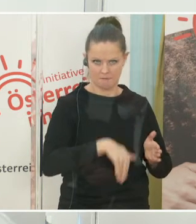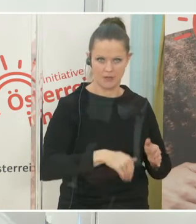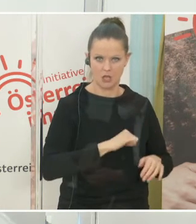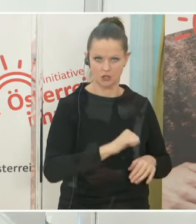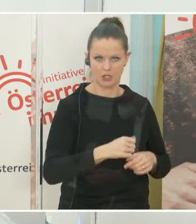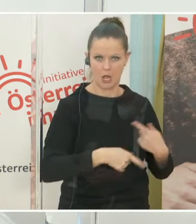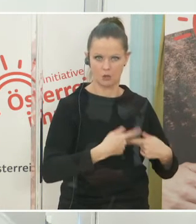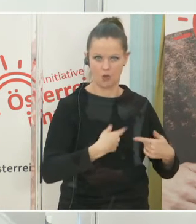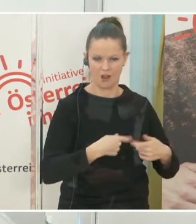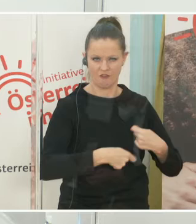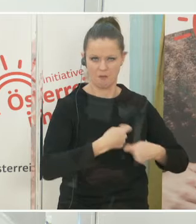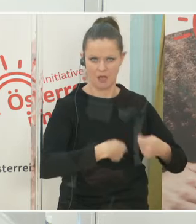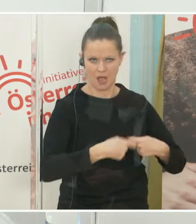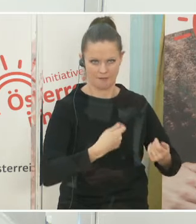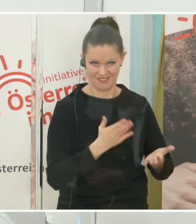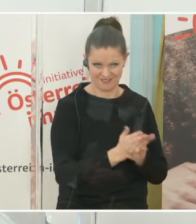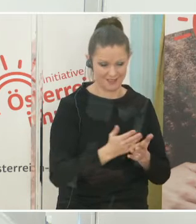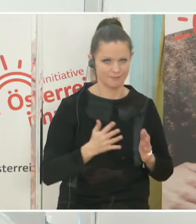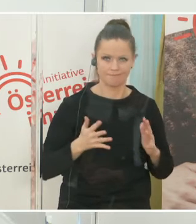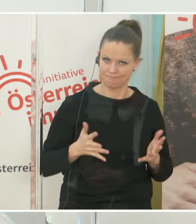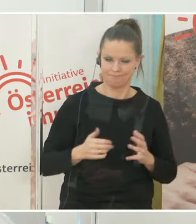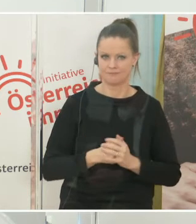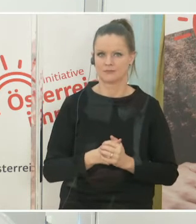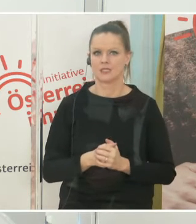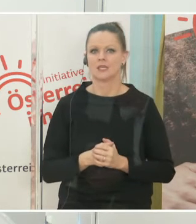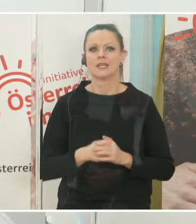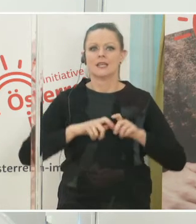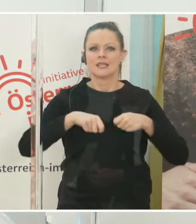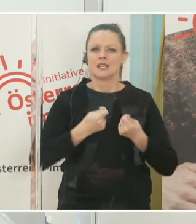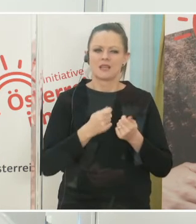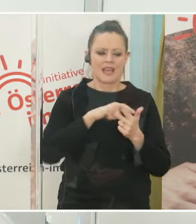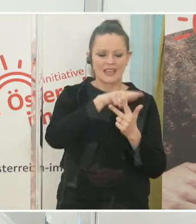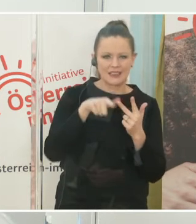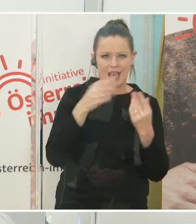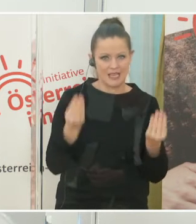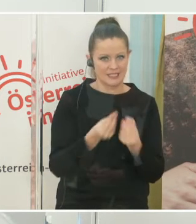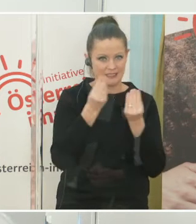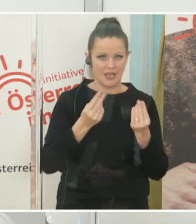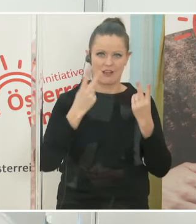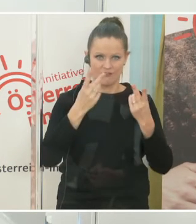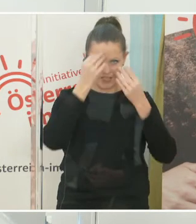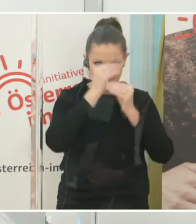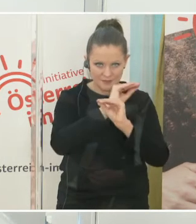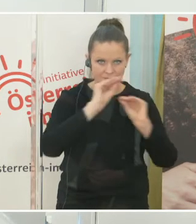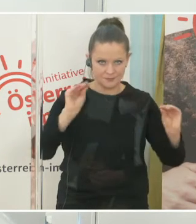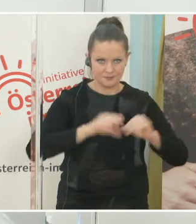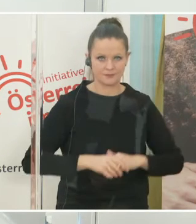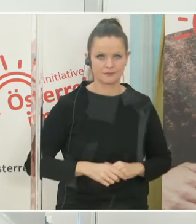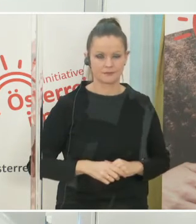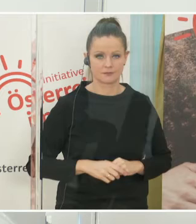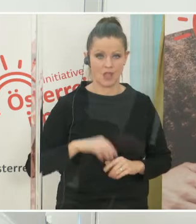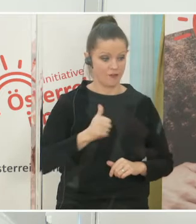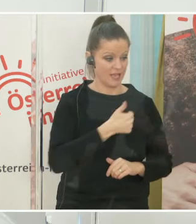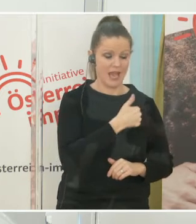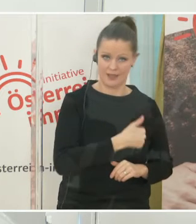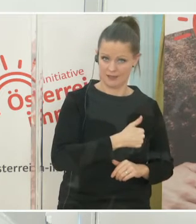Schnellverfahren die Dinge entwickelt. Ich glaube, es sind drei Punkte, die ganz wichtig sind, hier zu nennen. Auf der